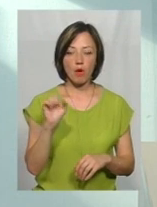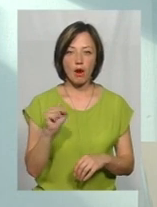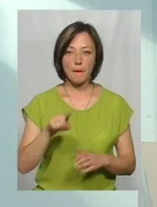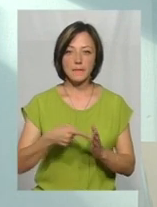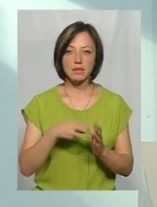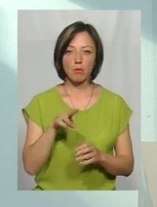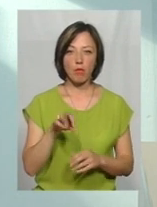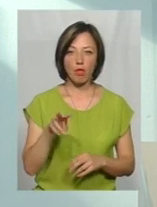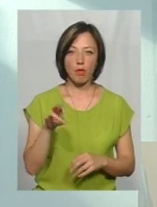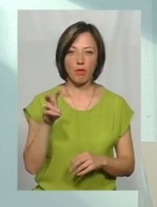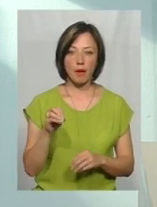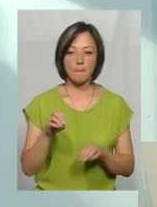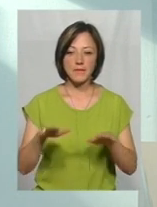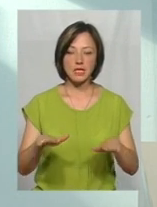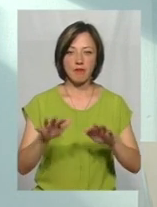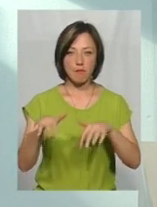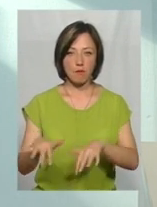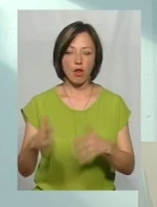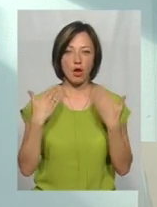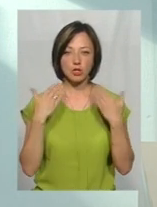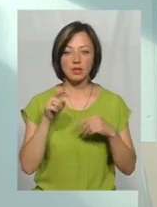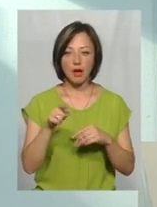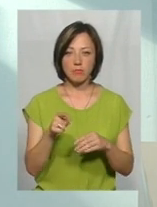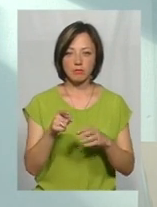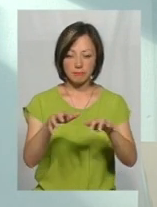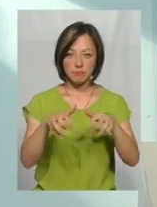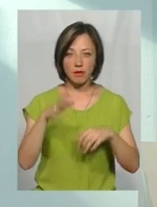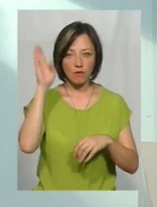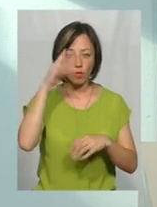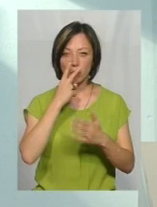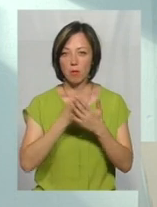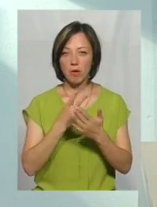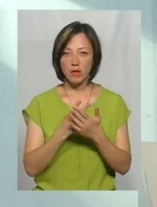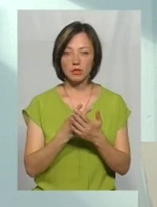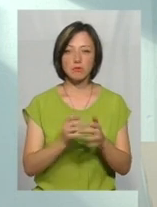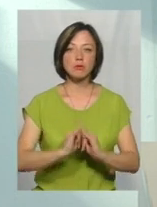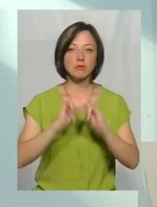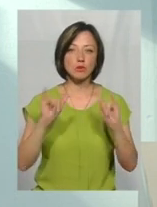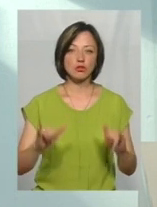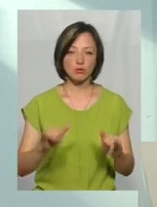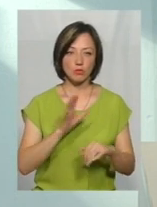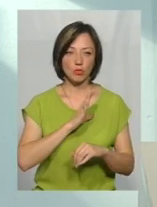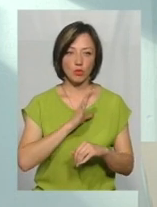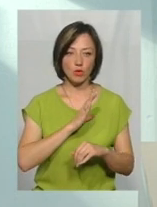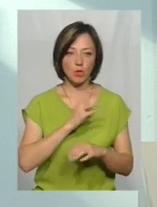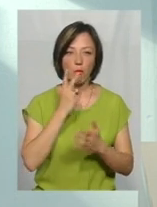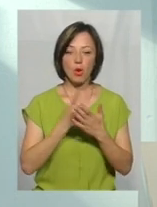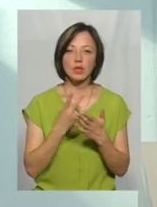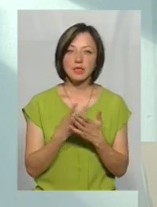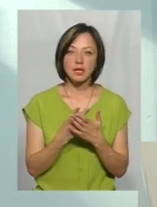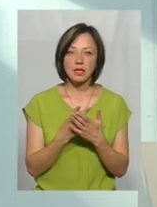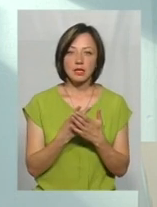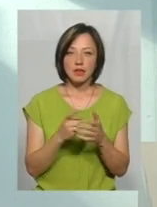місцевий пляж. Коли там відібрали воду, побачили, що значне збільшення показників